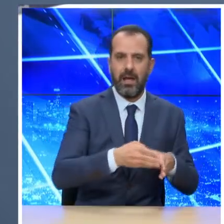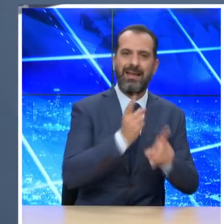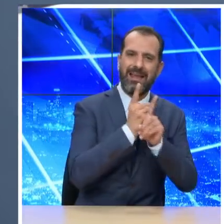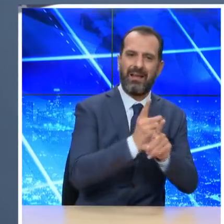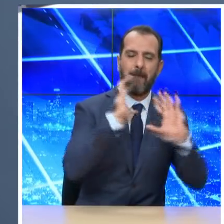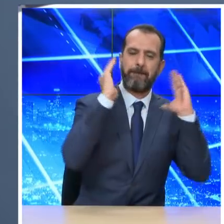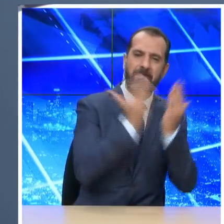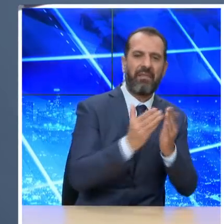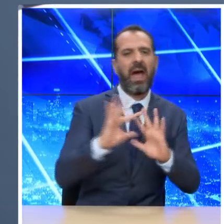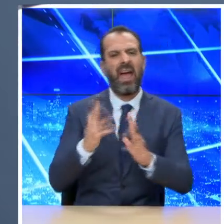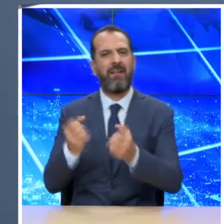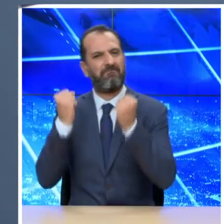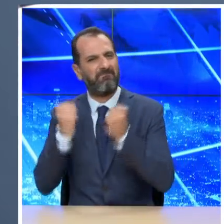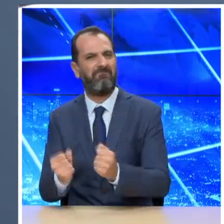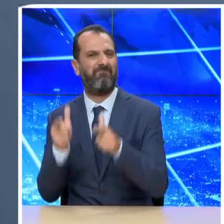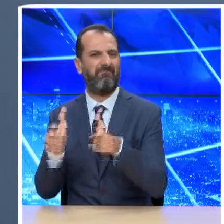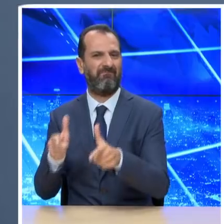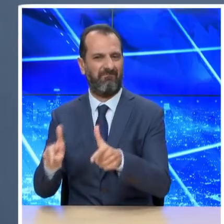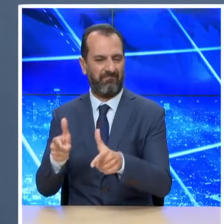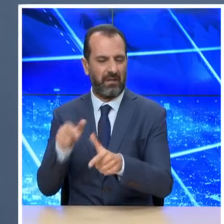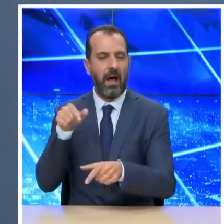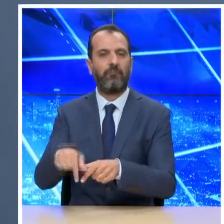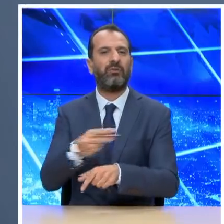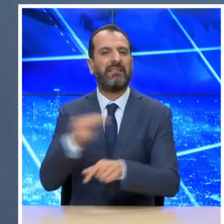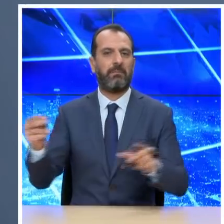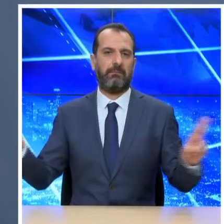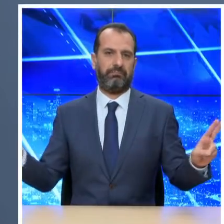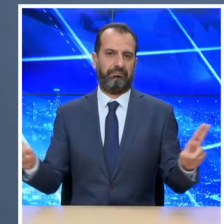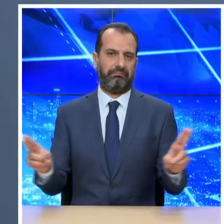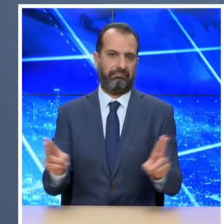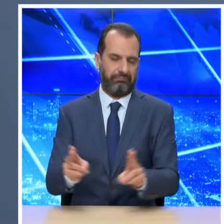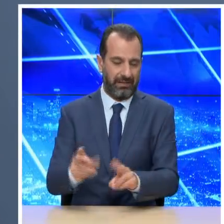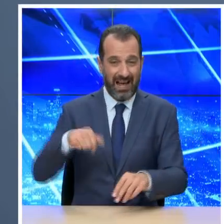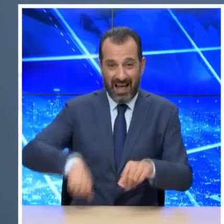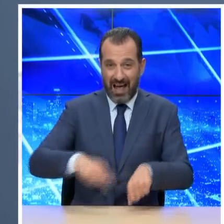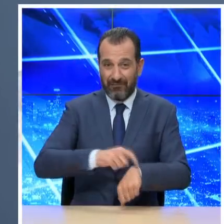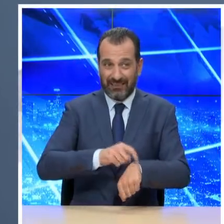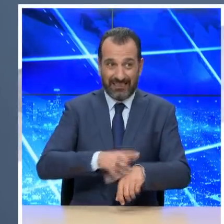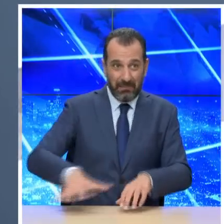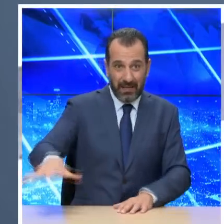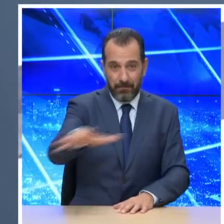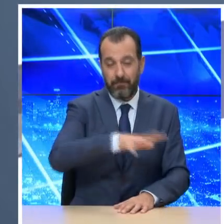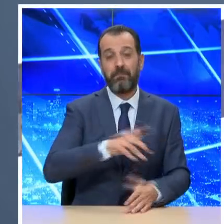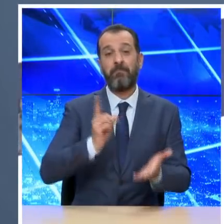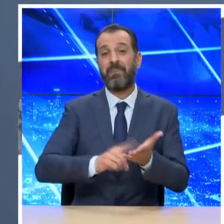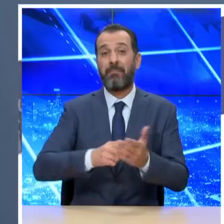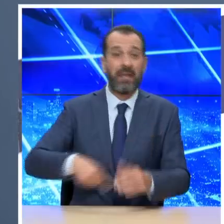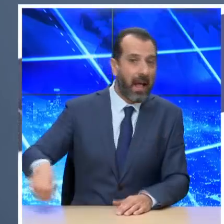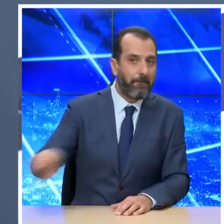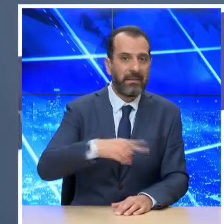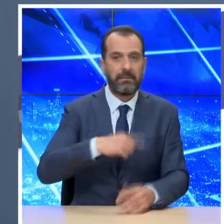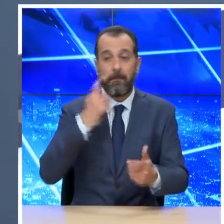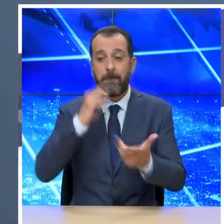η μείωση αυτή αντανακλά πλήρως την αύξηση των διαθέσιμων κλινών. Συμπερασματικά, η παρούσα κατάσταση συνεχίζει να πετεί πολύ αυξημένη